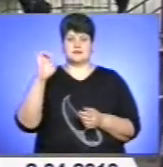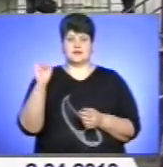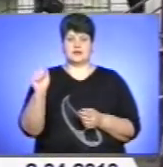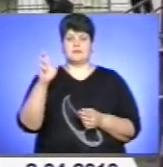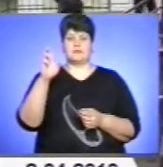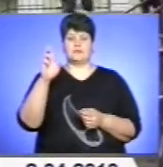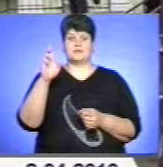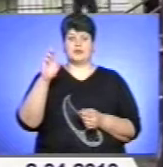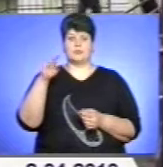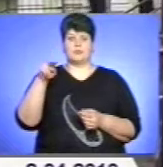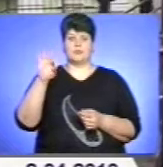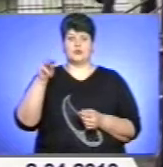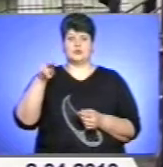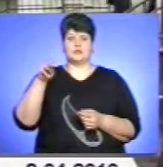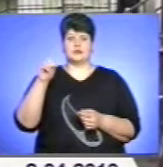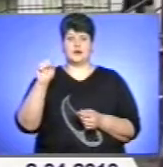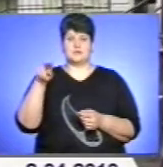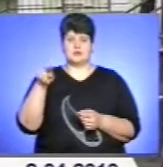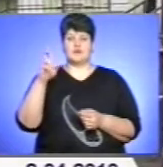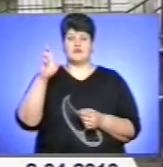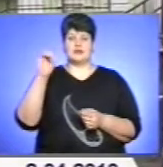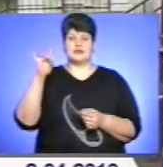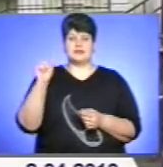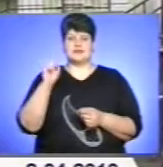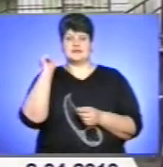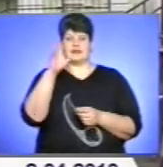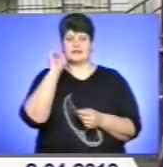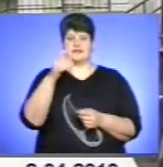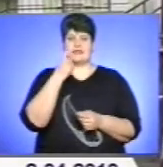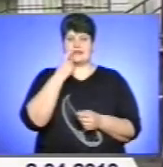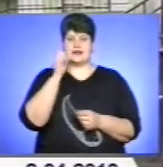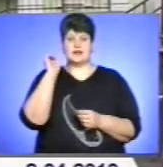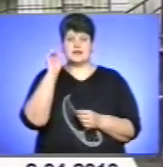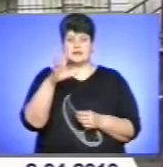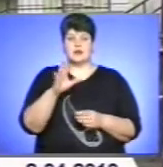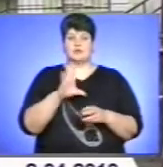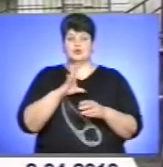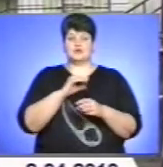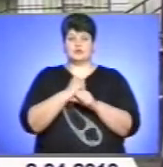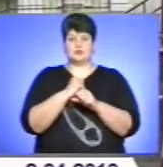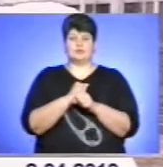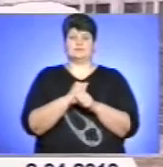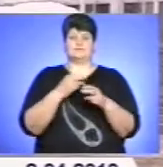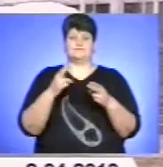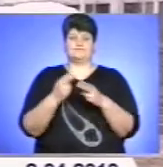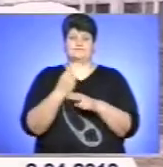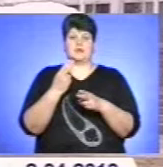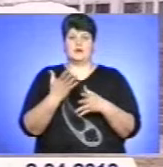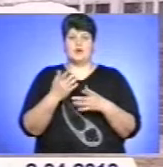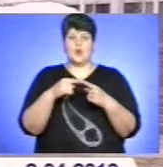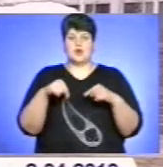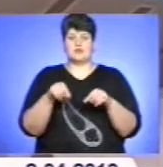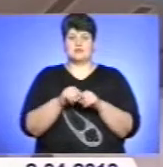шестеро з відвідувачів закидали виконавців яйцями. Наслідок цього було спричинено шкоду організаторам концерту. У перебіг подій